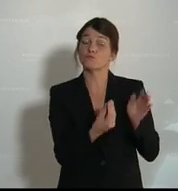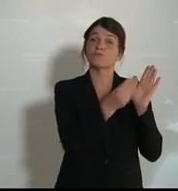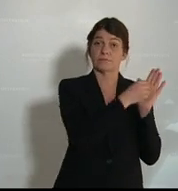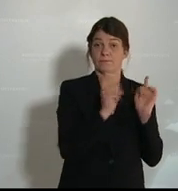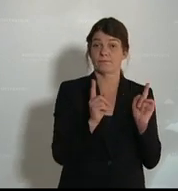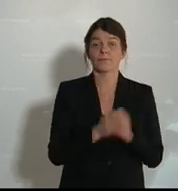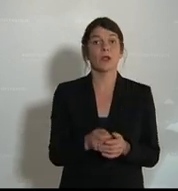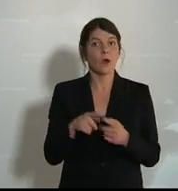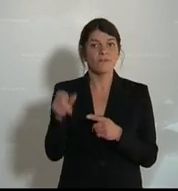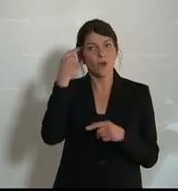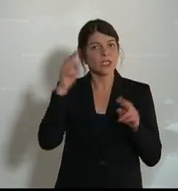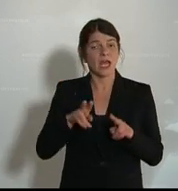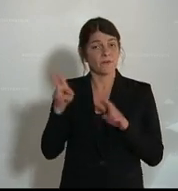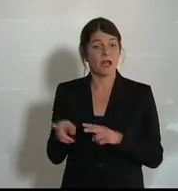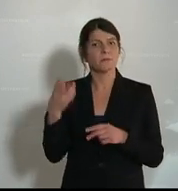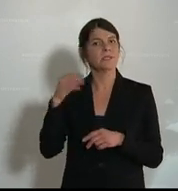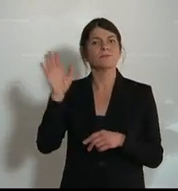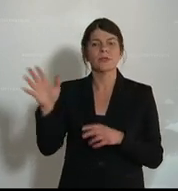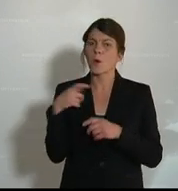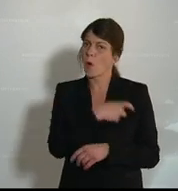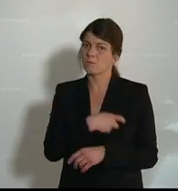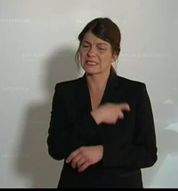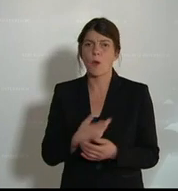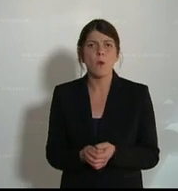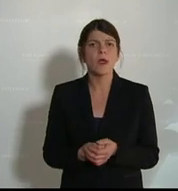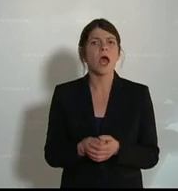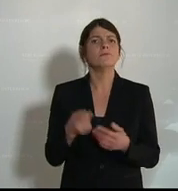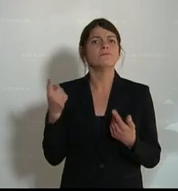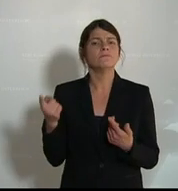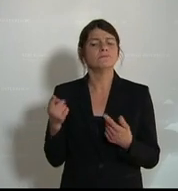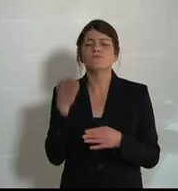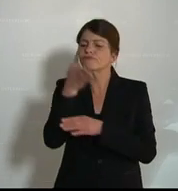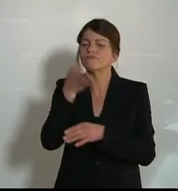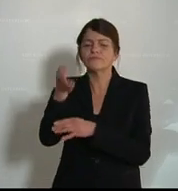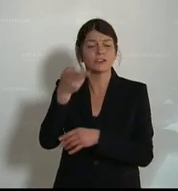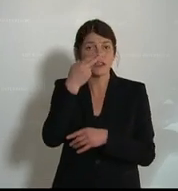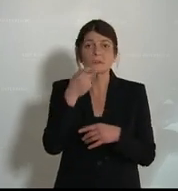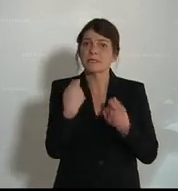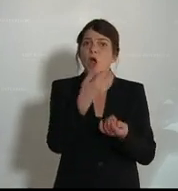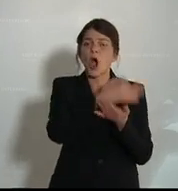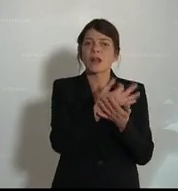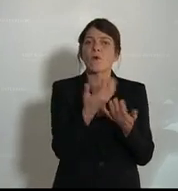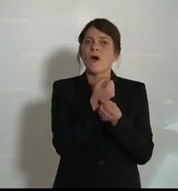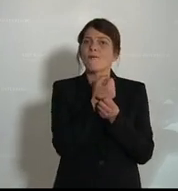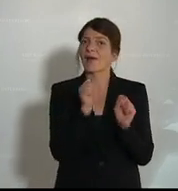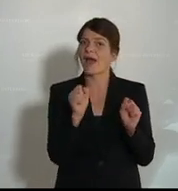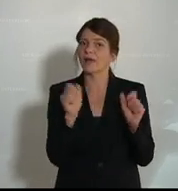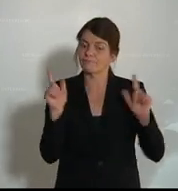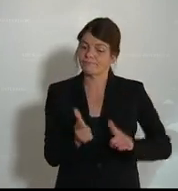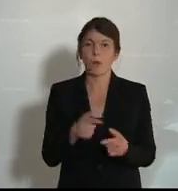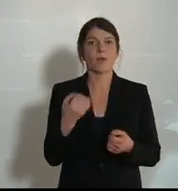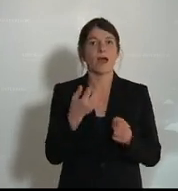bei der die Volksanwaltschaft mit ihren Kommissionen Orte der Freiheitsbeschränkung, Orte der Freiheitsentziehung